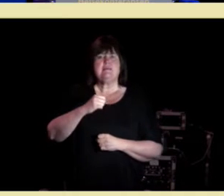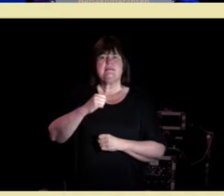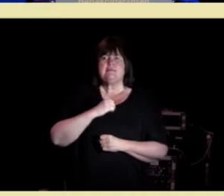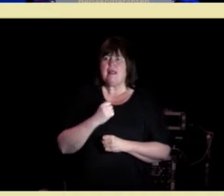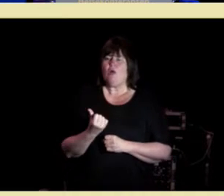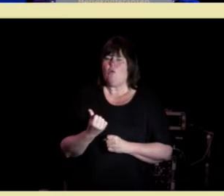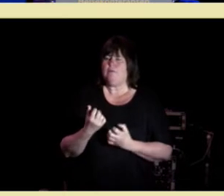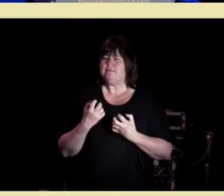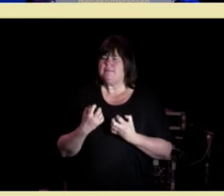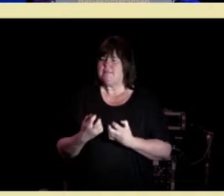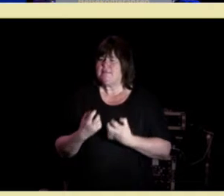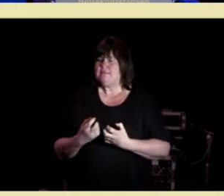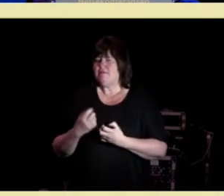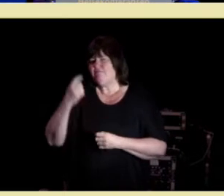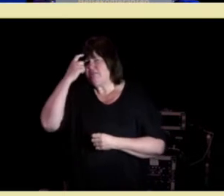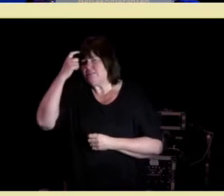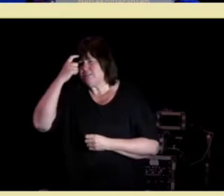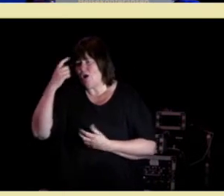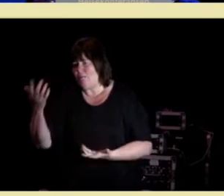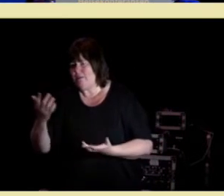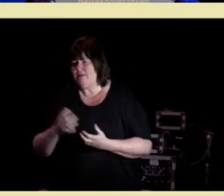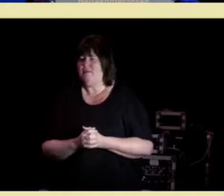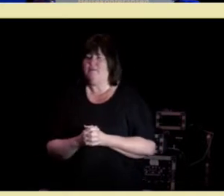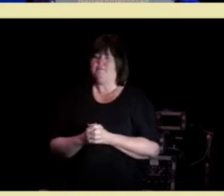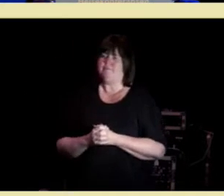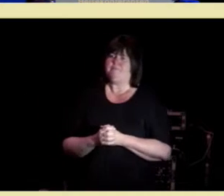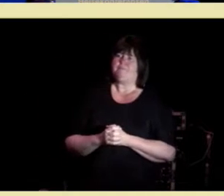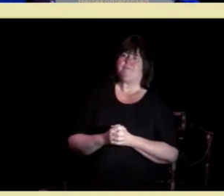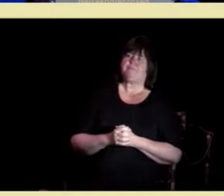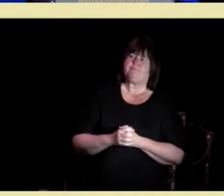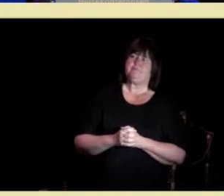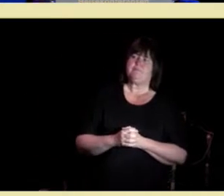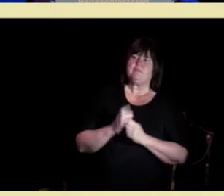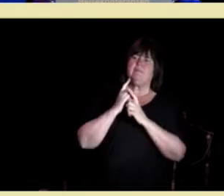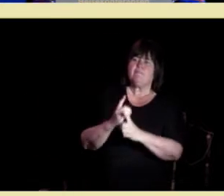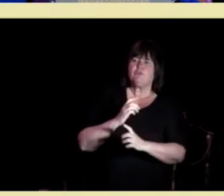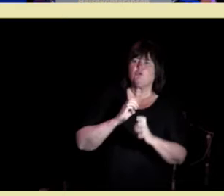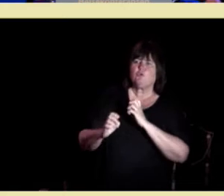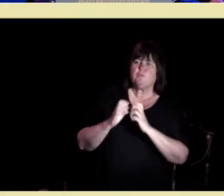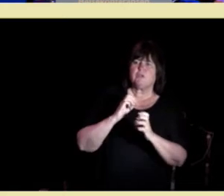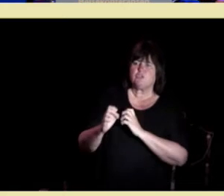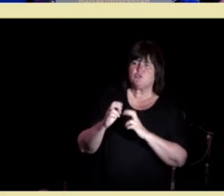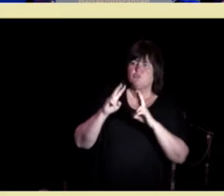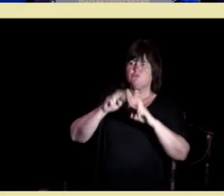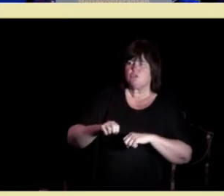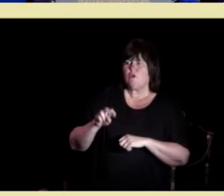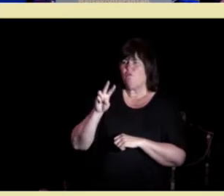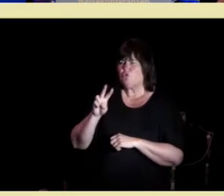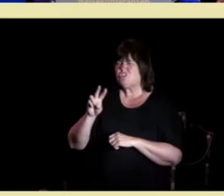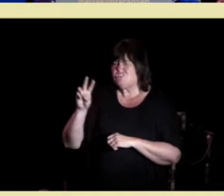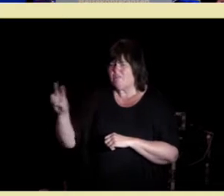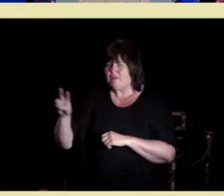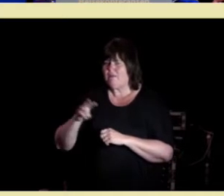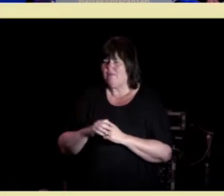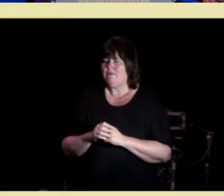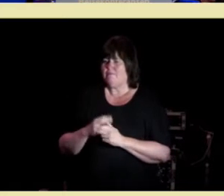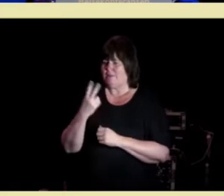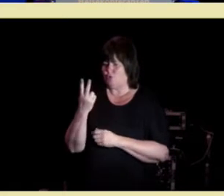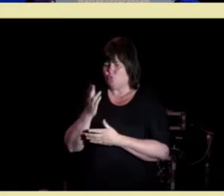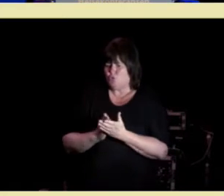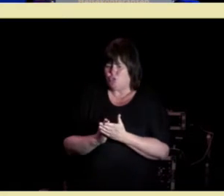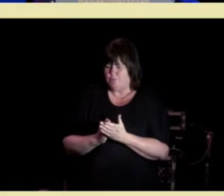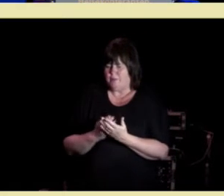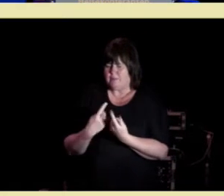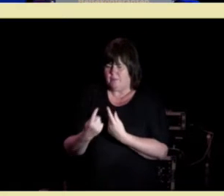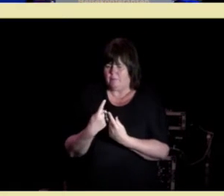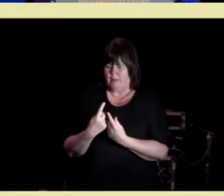usikkerhet det finnes selvfølgelig kommunikasjonsforskeren Watzlawick to typer samtaler symmetriske det